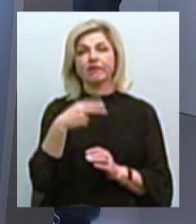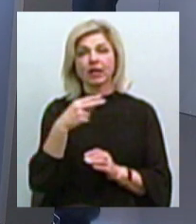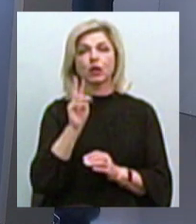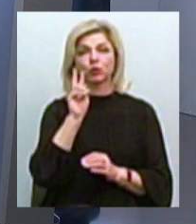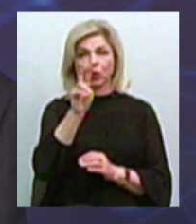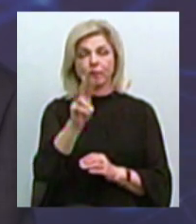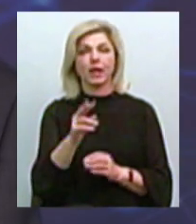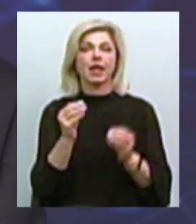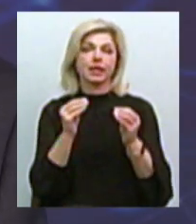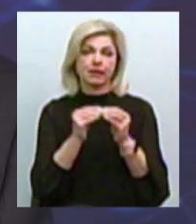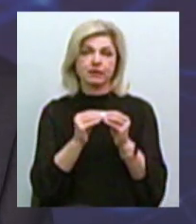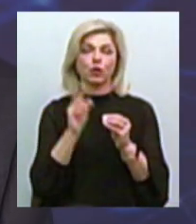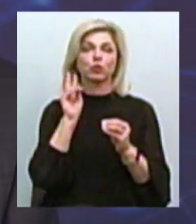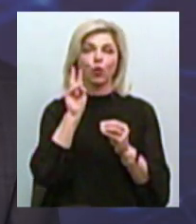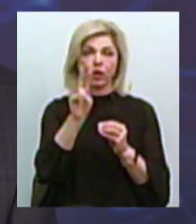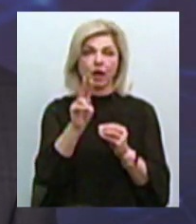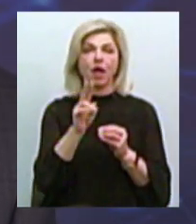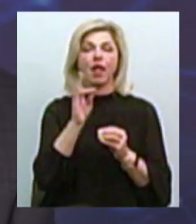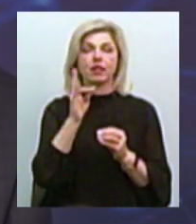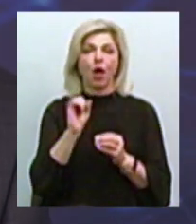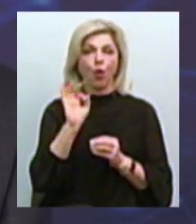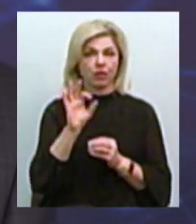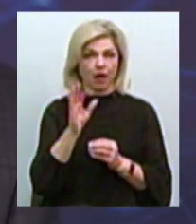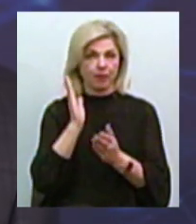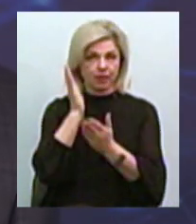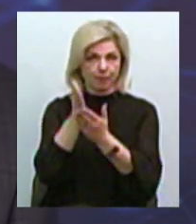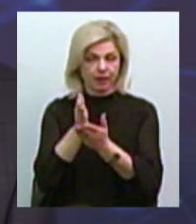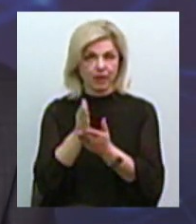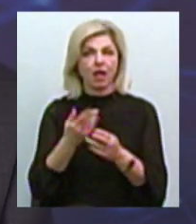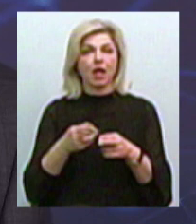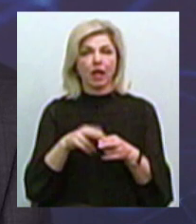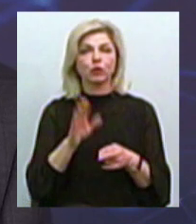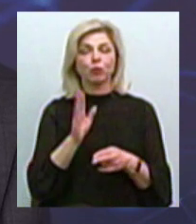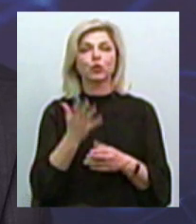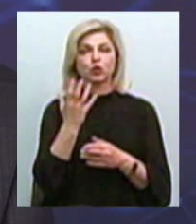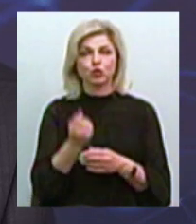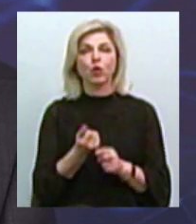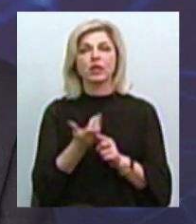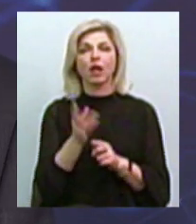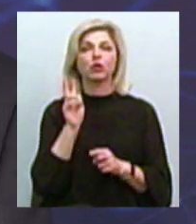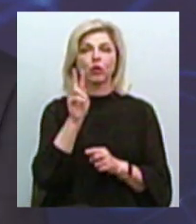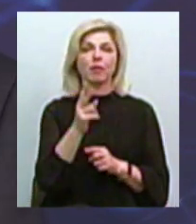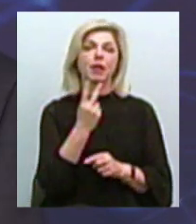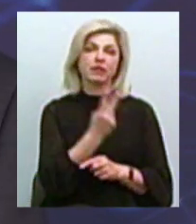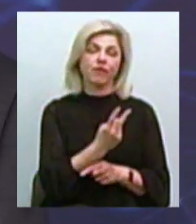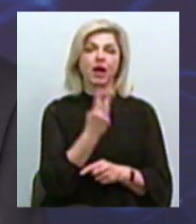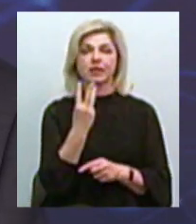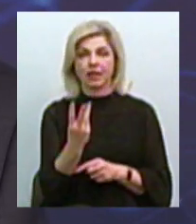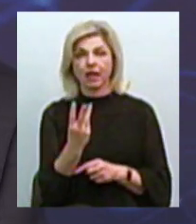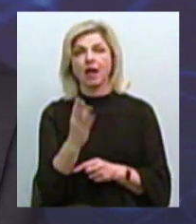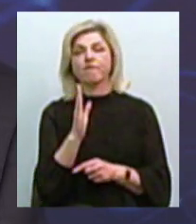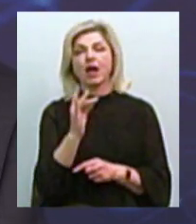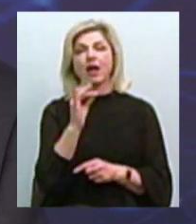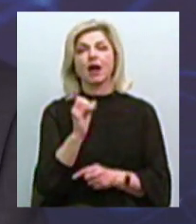троллейбусов пойдет на корабельное направление. Кроме этого, планируется еще несколько троллейбусов. 2-3 можно пустить будет в